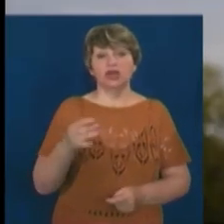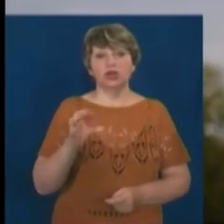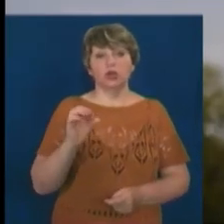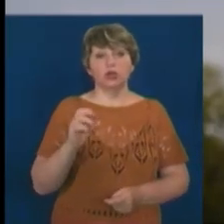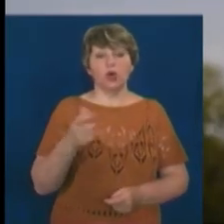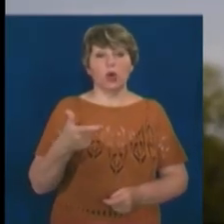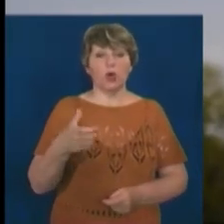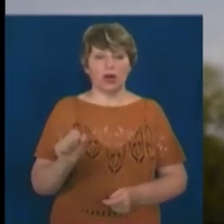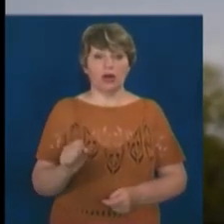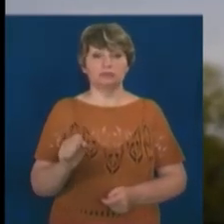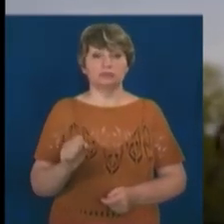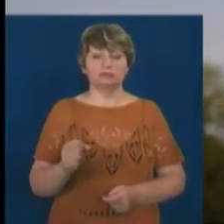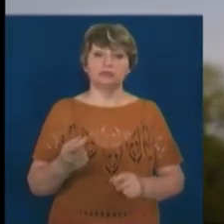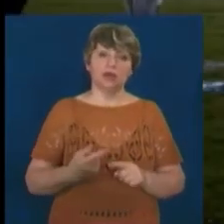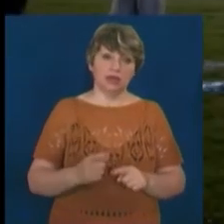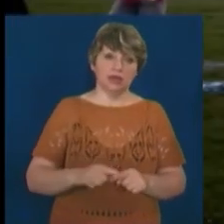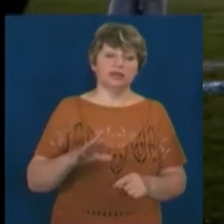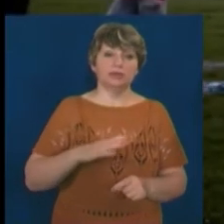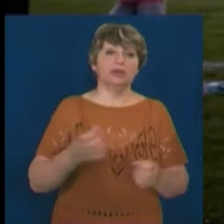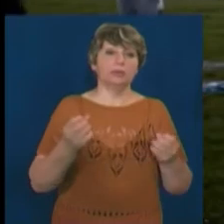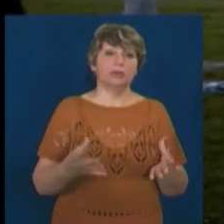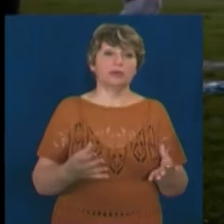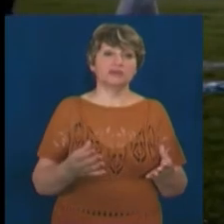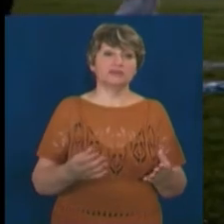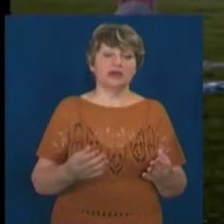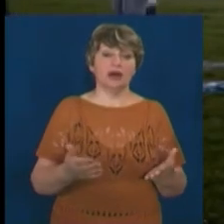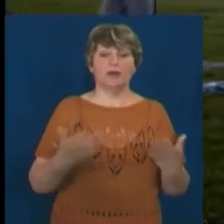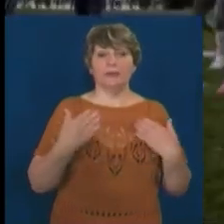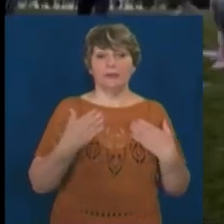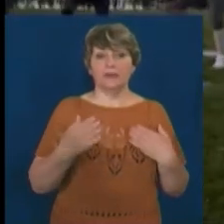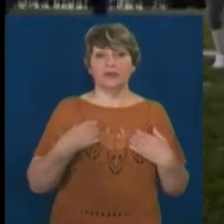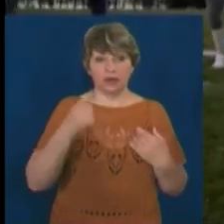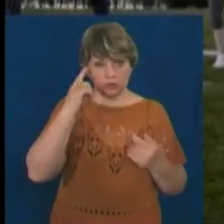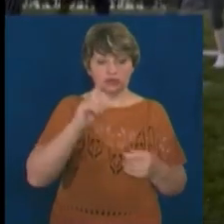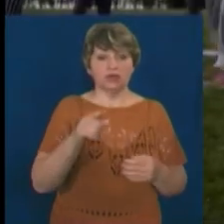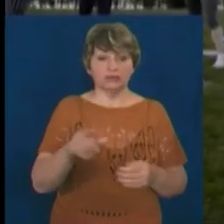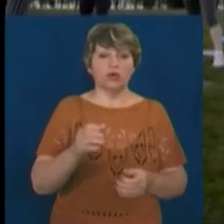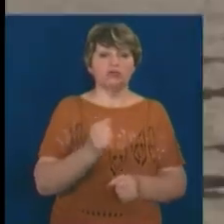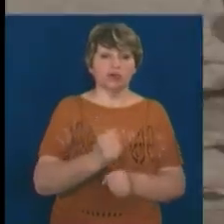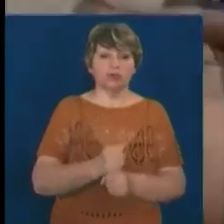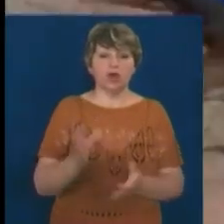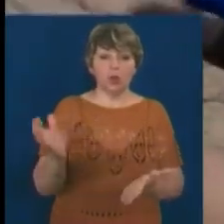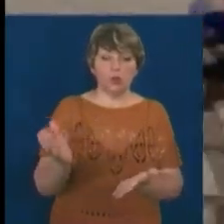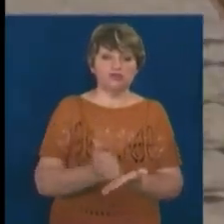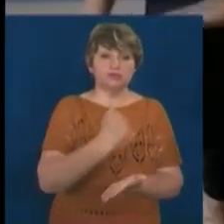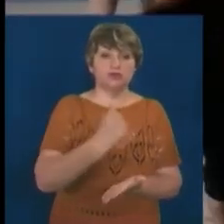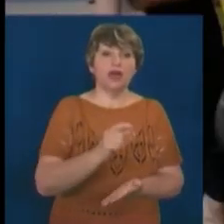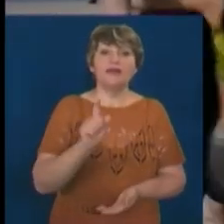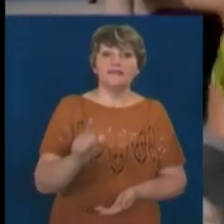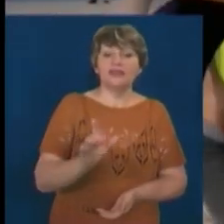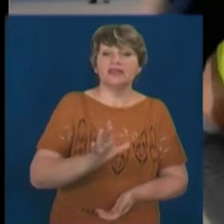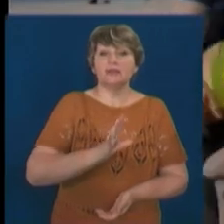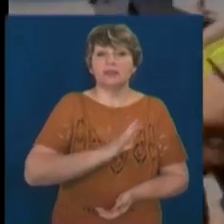розтяжки, це були просто пікніки. Я думаю, його зробило успішним те, що він був